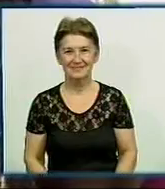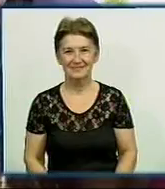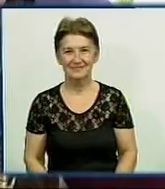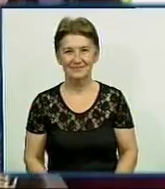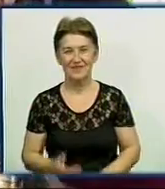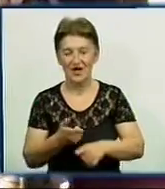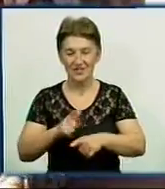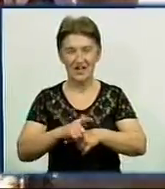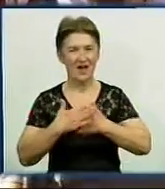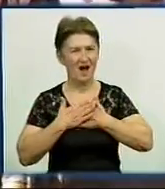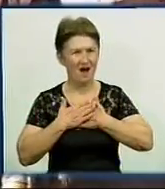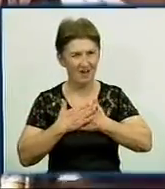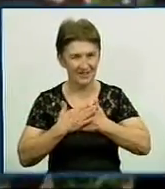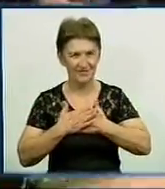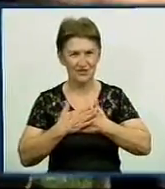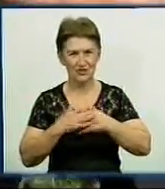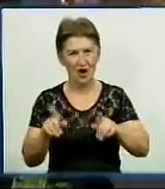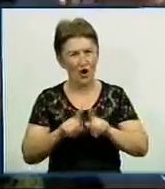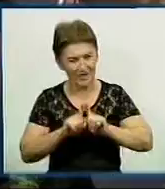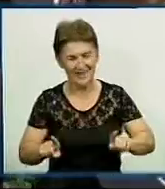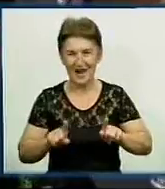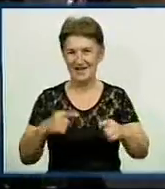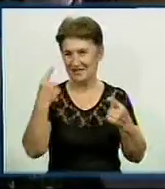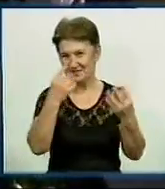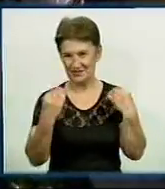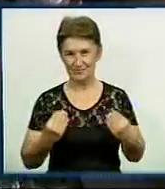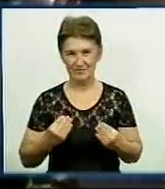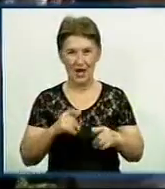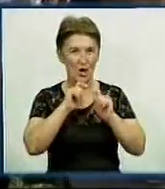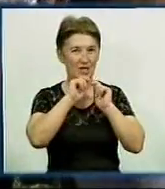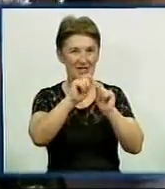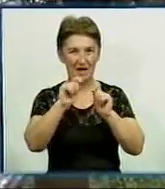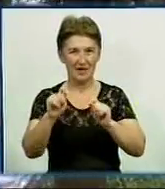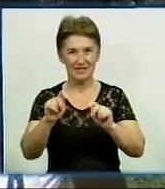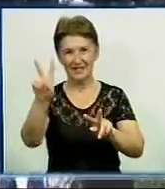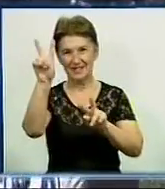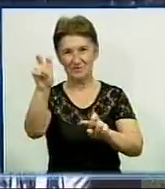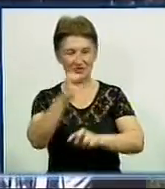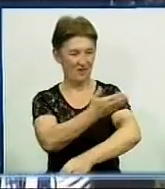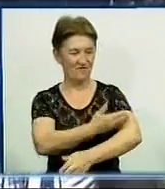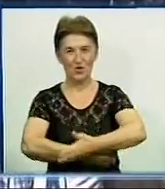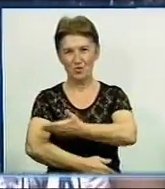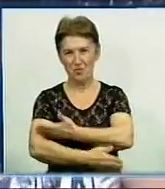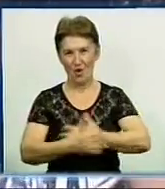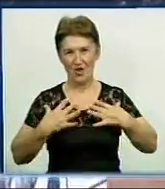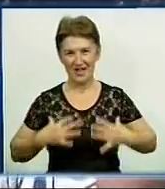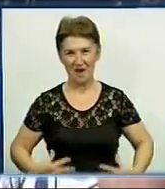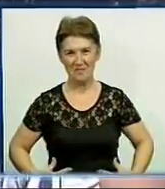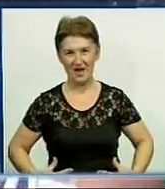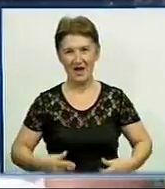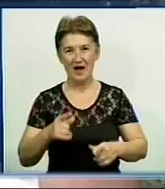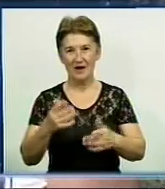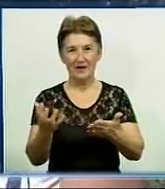Найактивніших та найоригінальніших учасників організатора нагордили тематичними футболками. Я побудила в номінації «Лучший